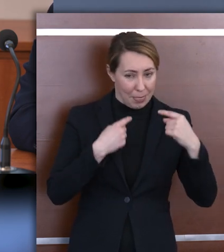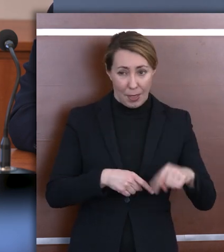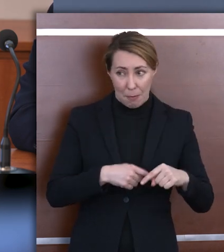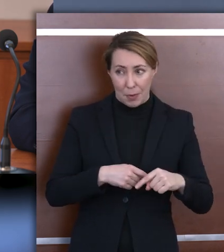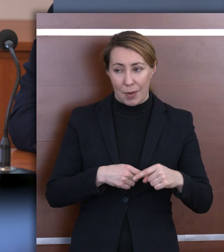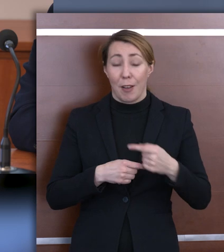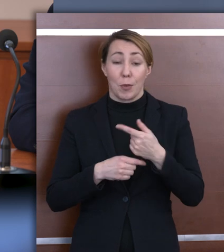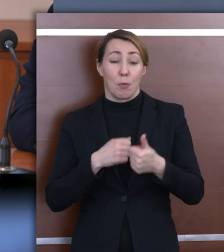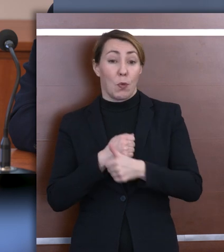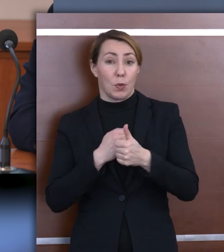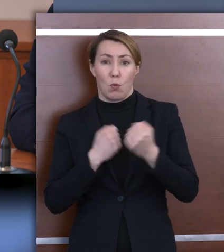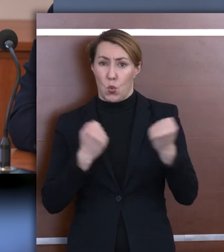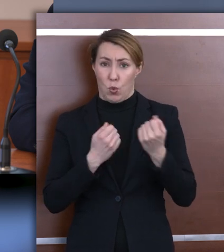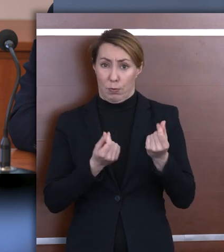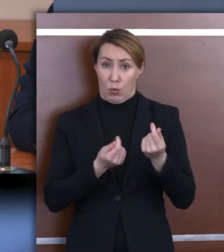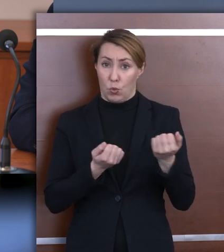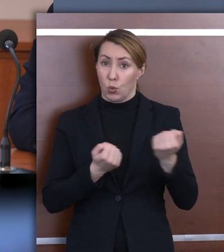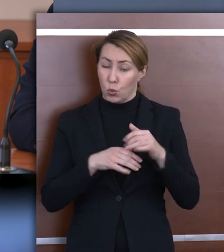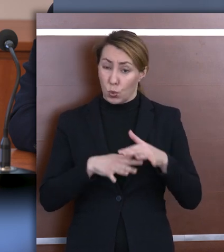dużymi kwotami.